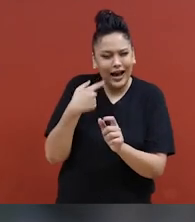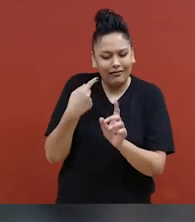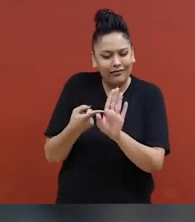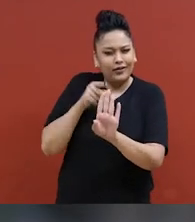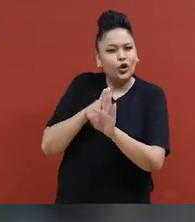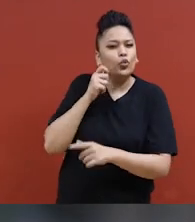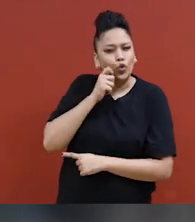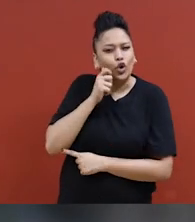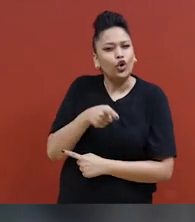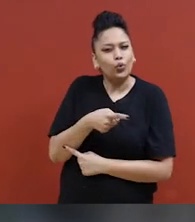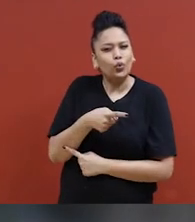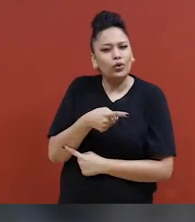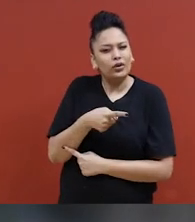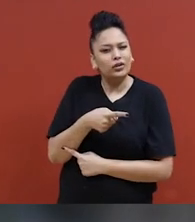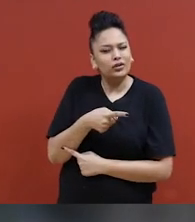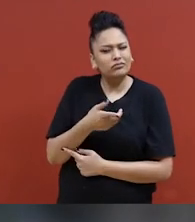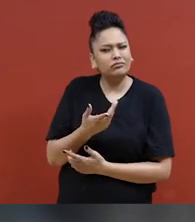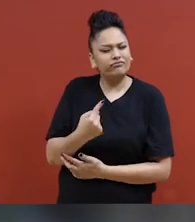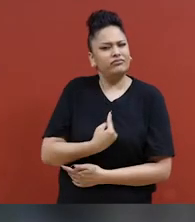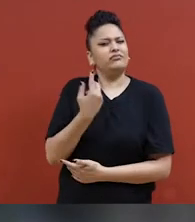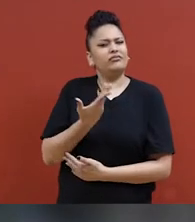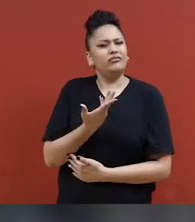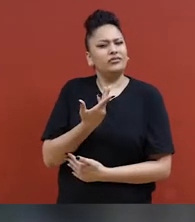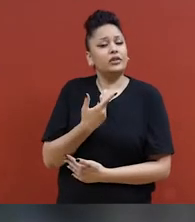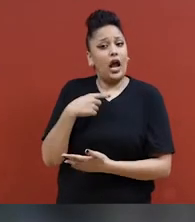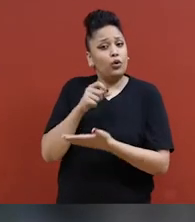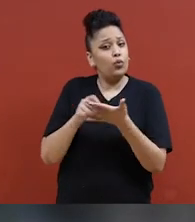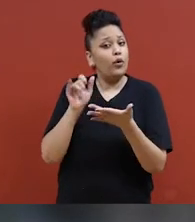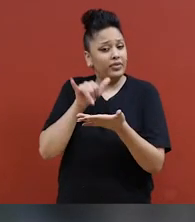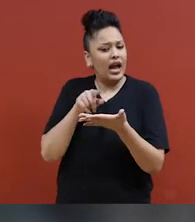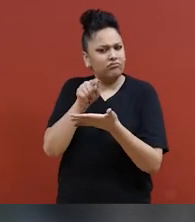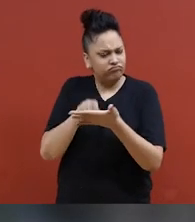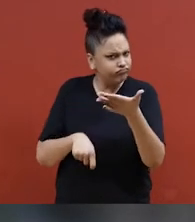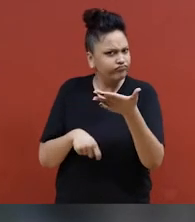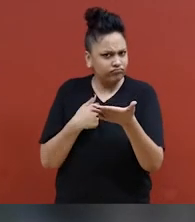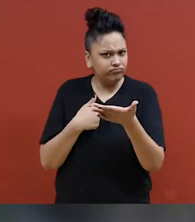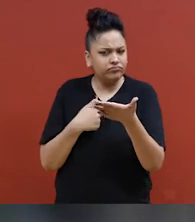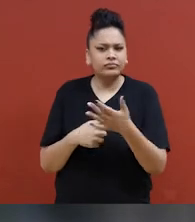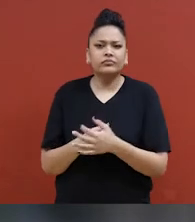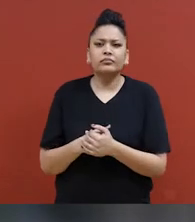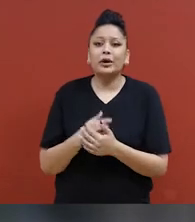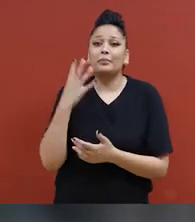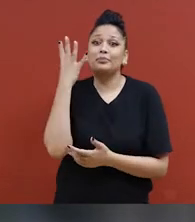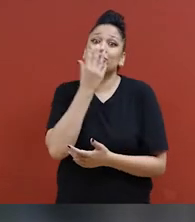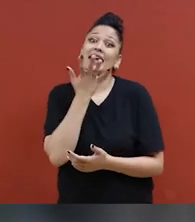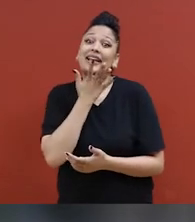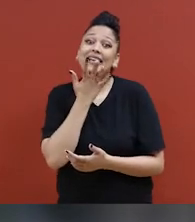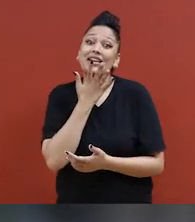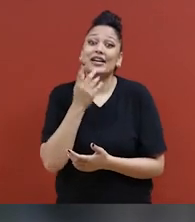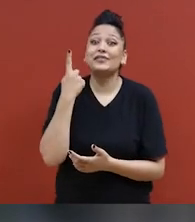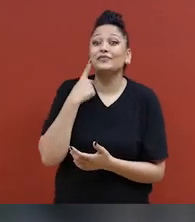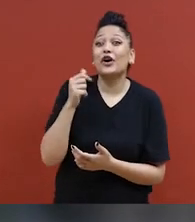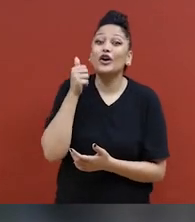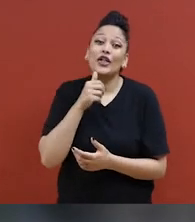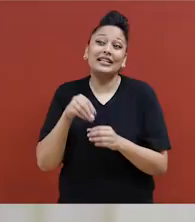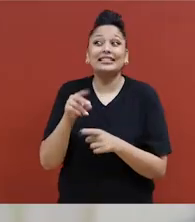équivoque. Je ne sais pas pourquoi ça m'interpelle. En fait, j'ai écrit un article à ce sujet parce que c'est comme si ça venait juste de se passer.